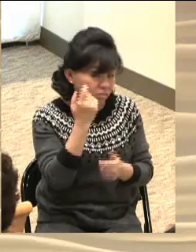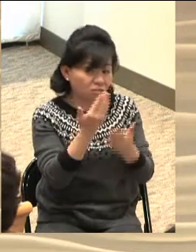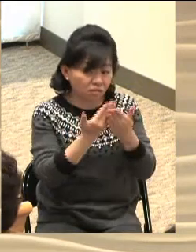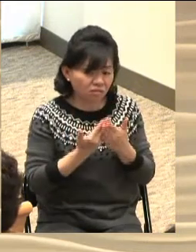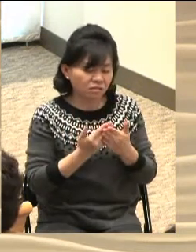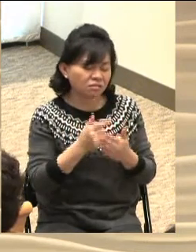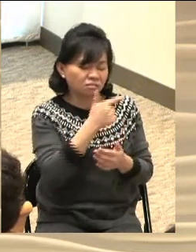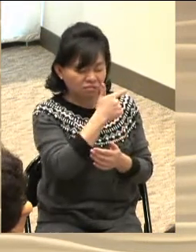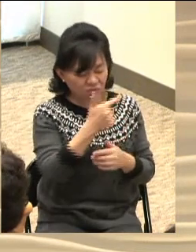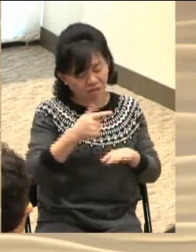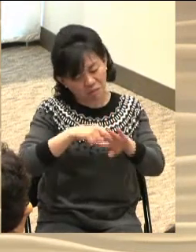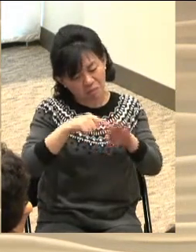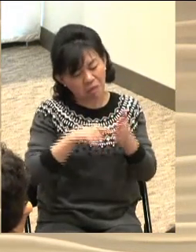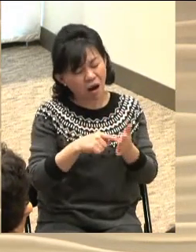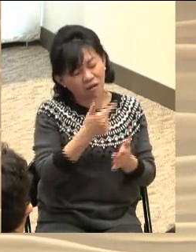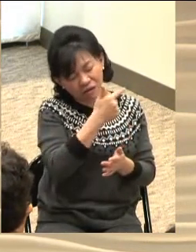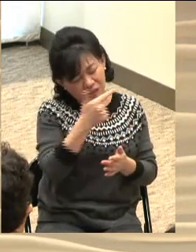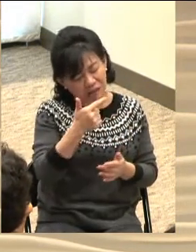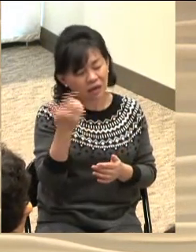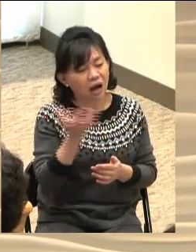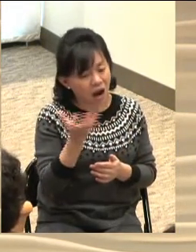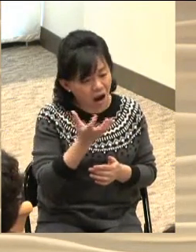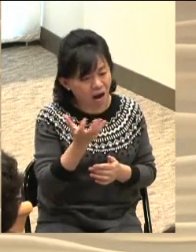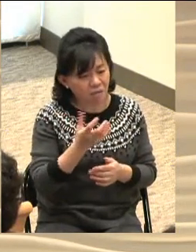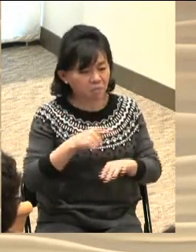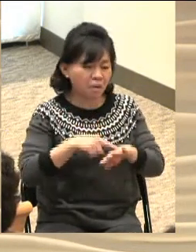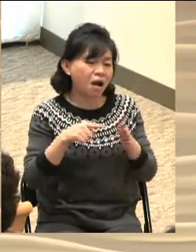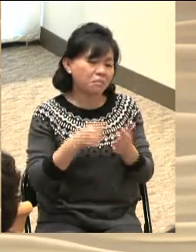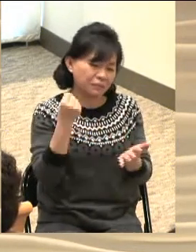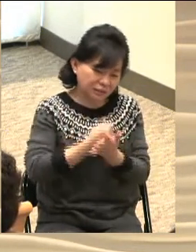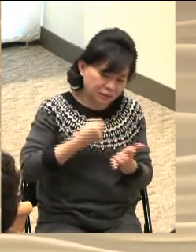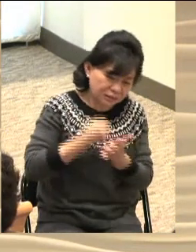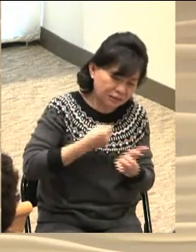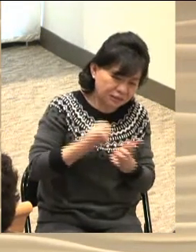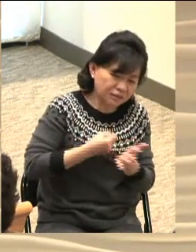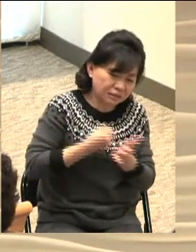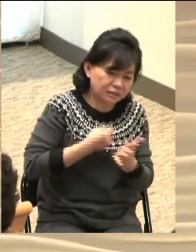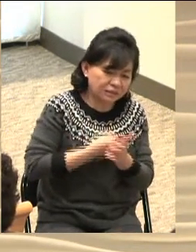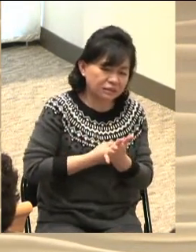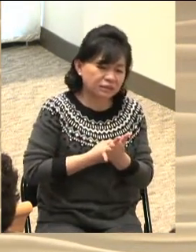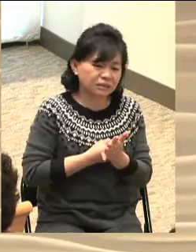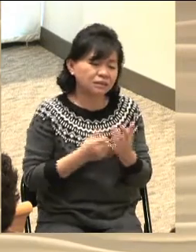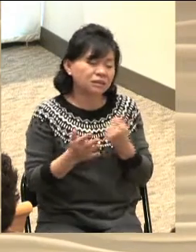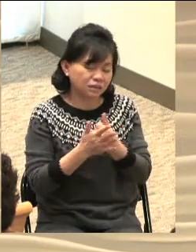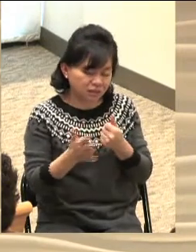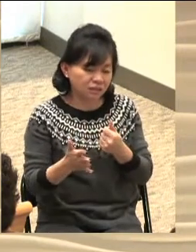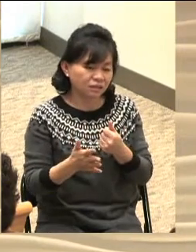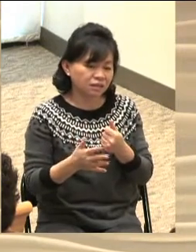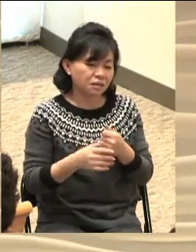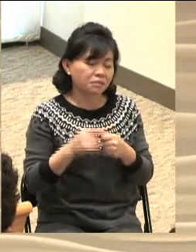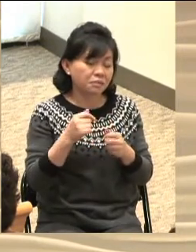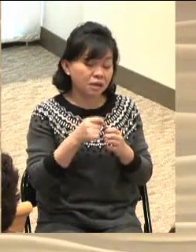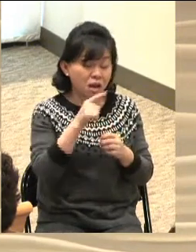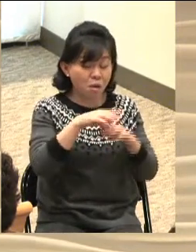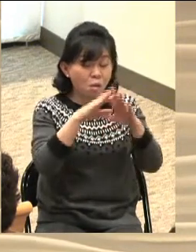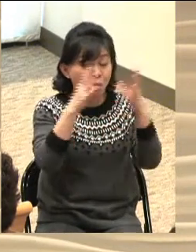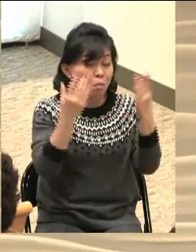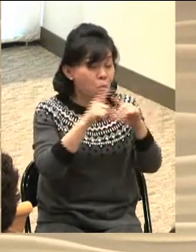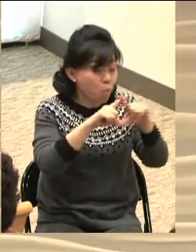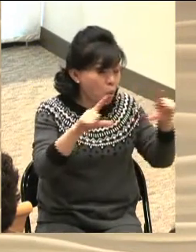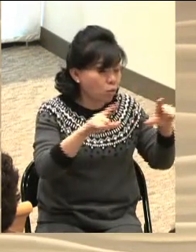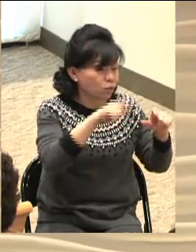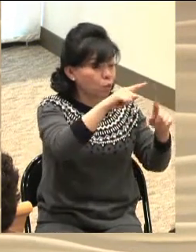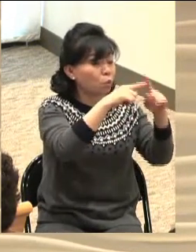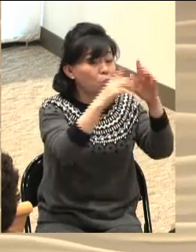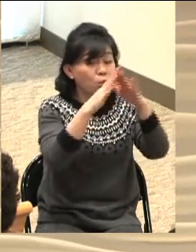마음이 얼마나 아프고 안타까웠는지 모릅니다 이런 일들은 거의 모든 교회에서 늘